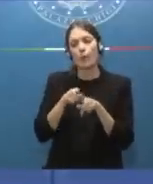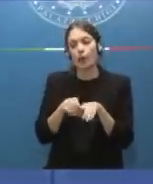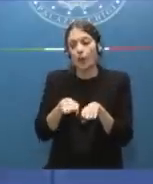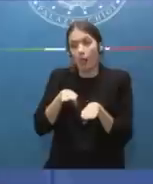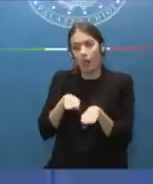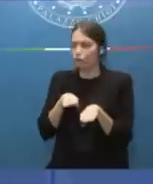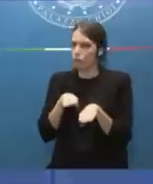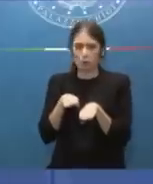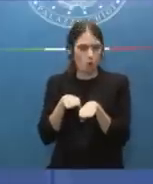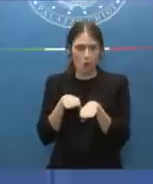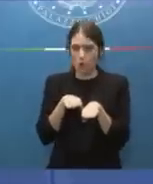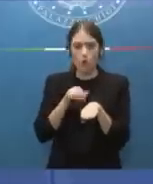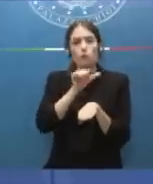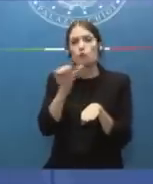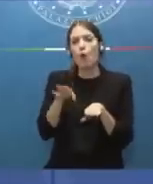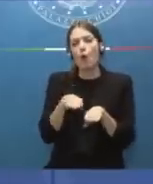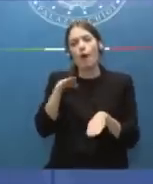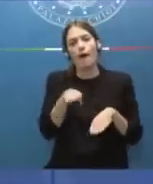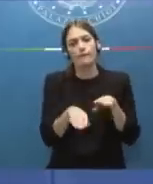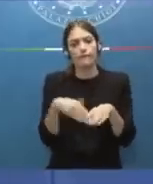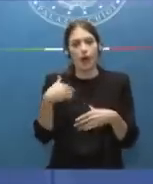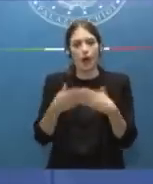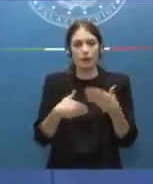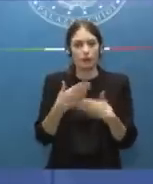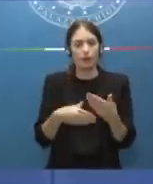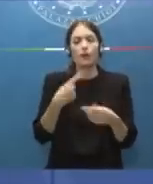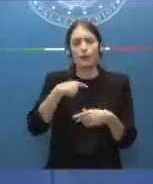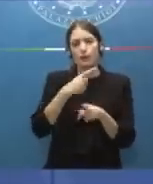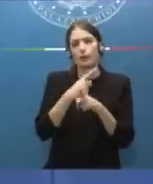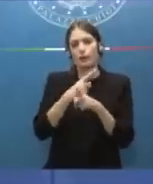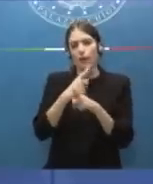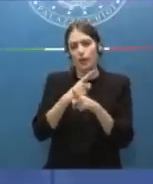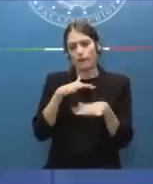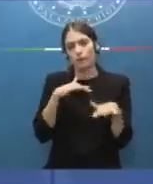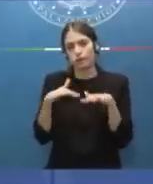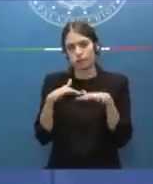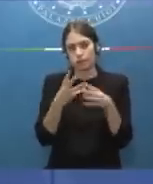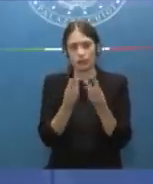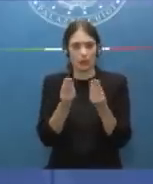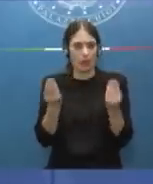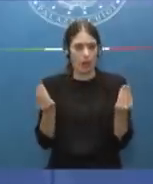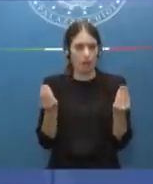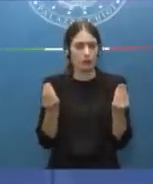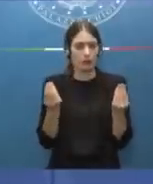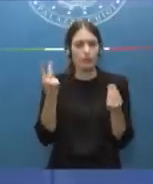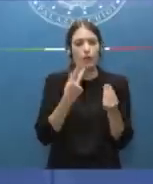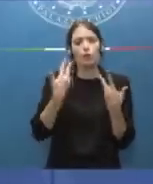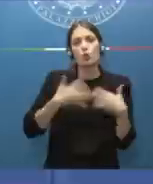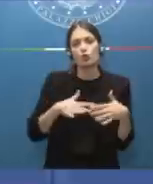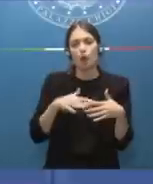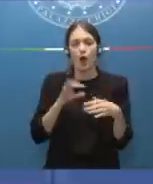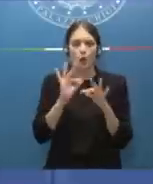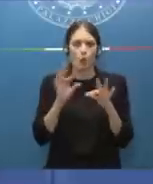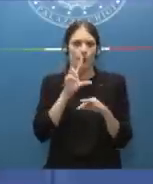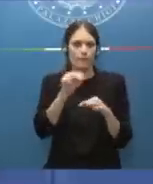mezzo passo indietro. Intendiamo fare solo passi in avanti di cose da fare ce ne saranno moltissime io alcune le ho citate anche